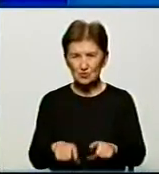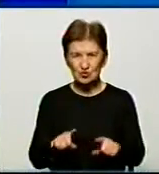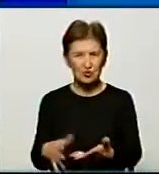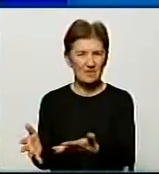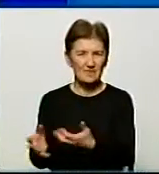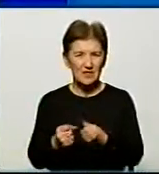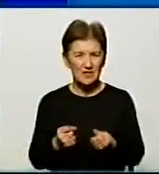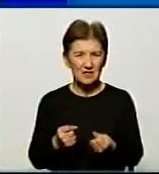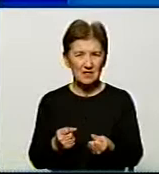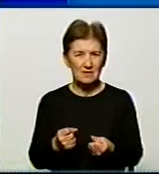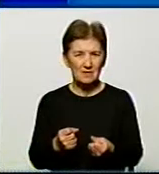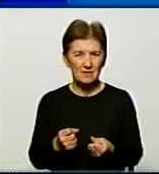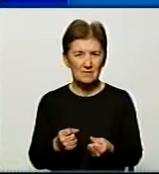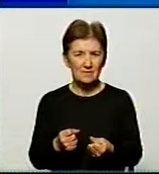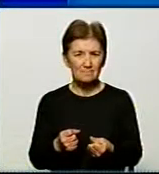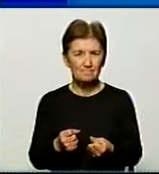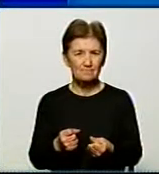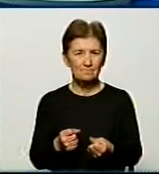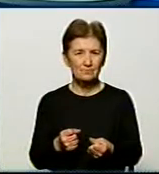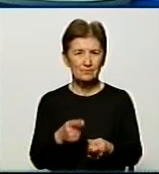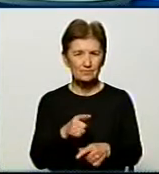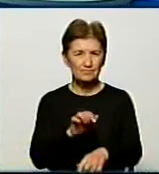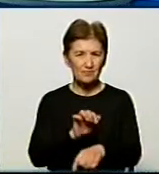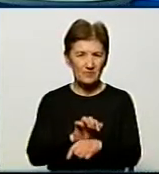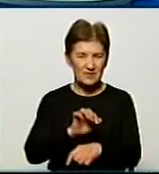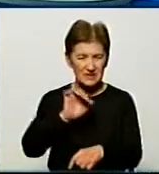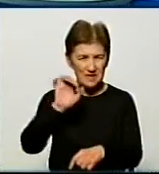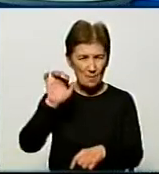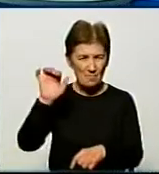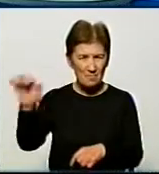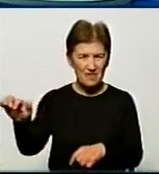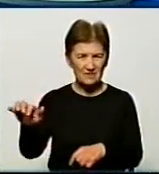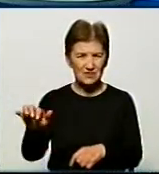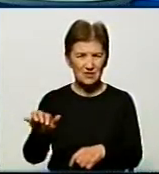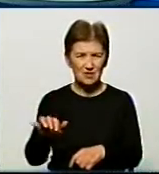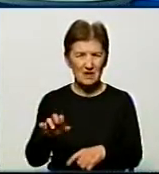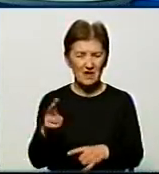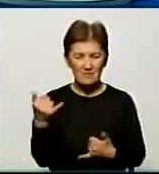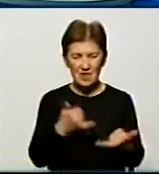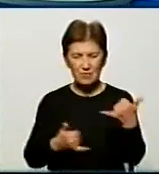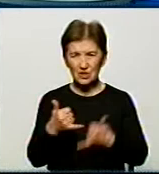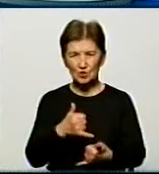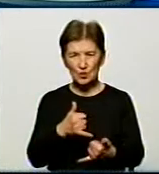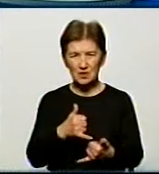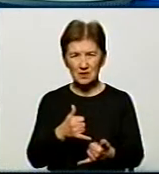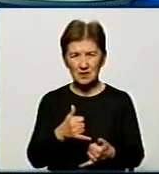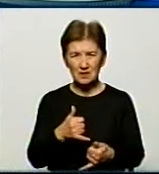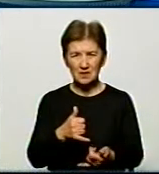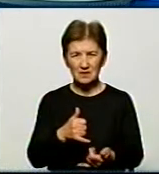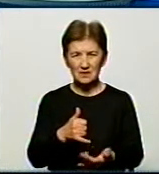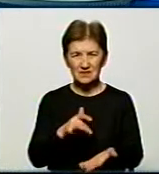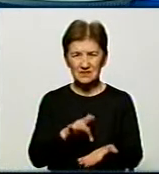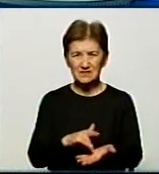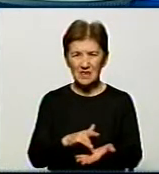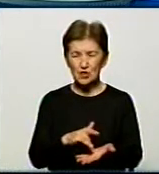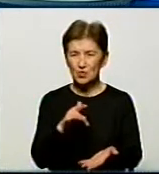ІФА відповідь, або ПРЛ, направивши змиви ПРЛ-лабораторії обласного центру. У нас